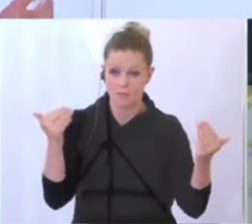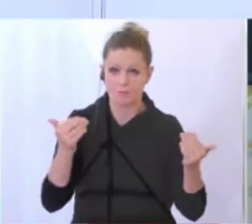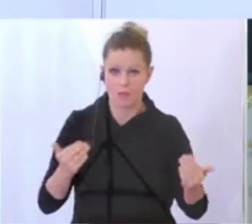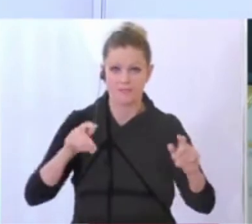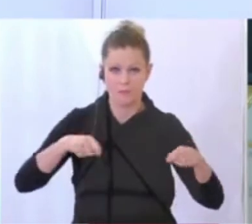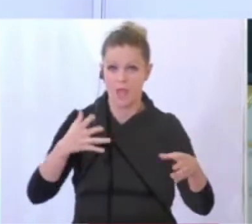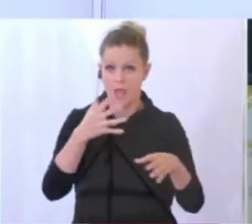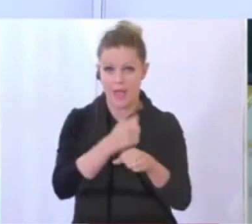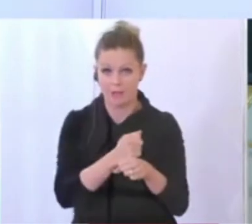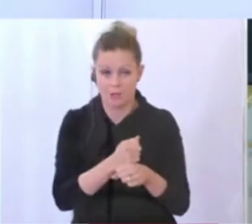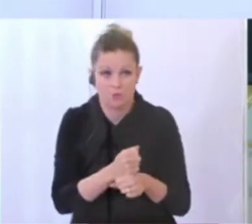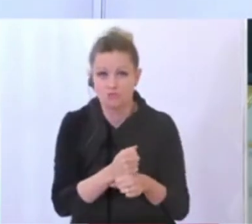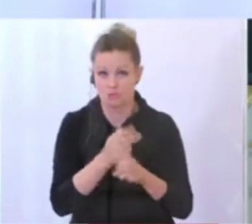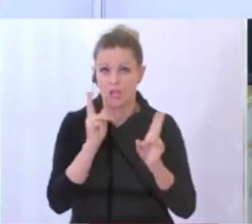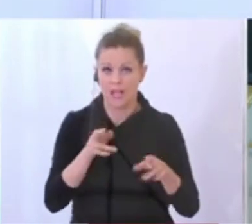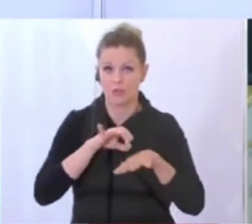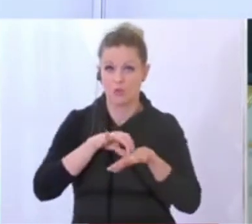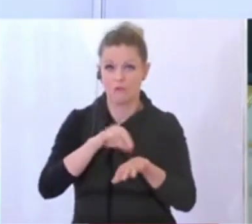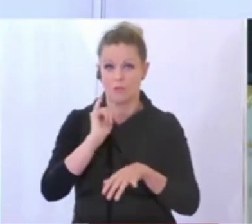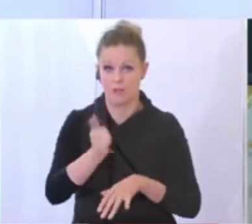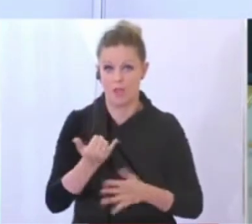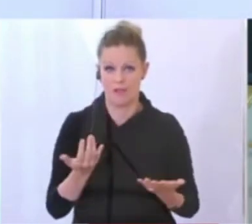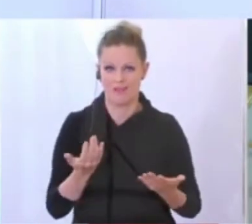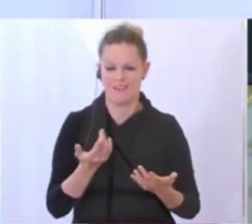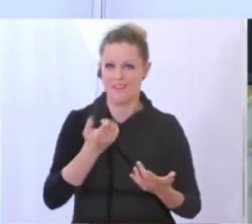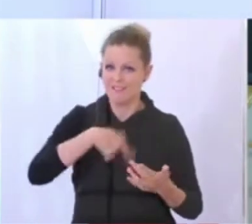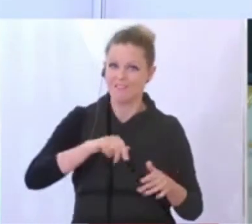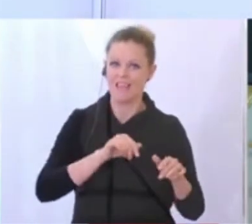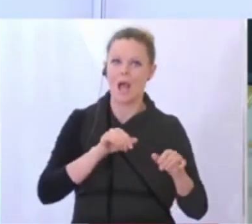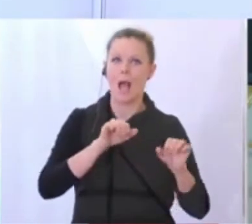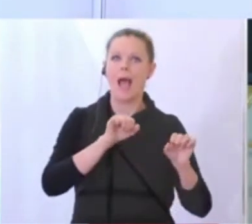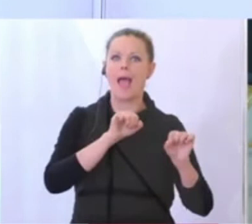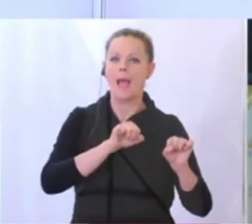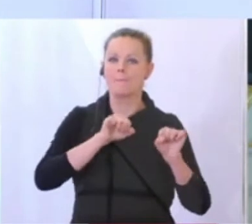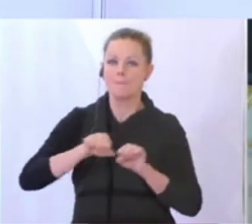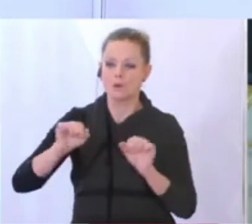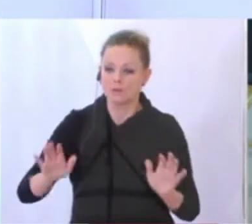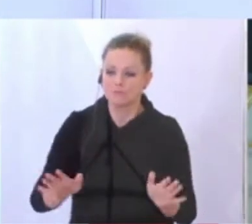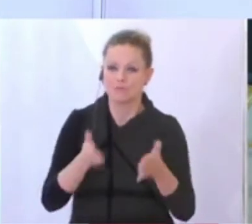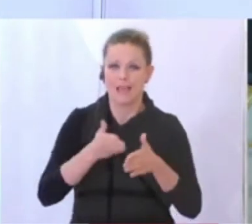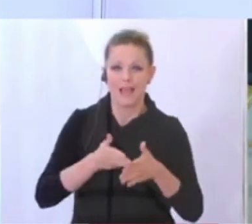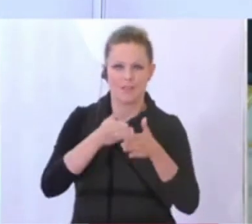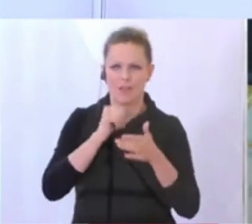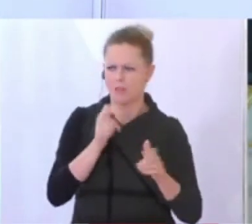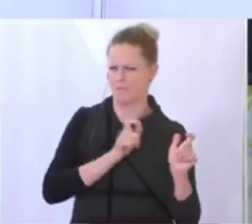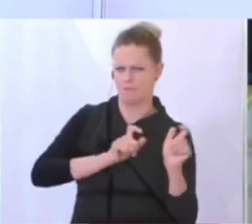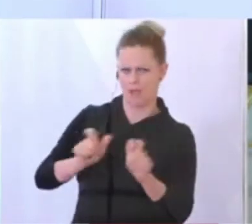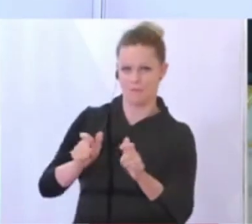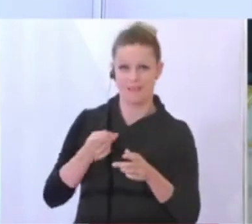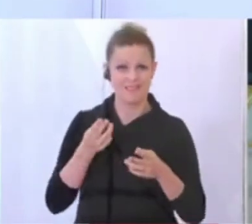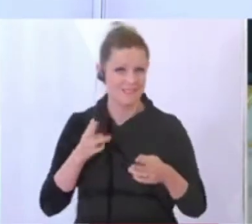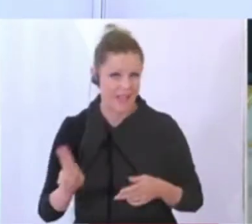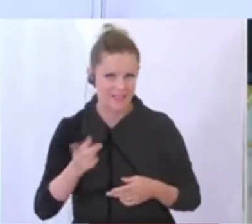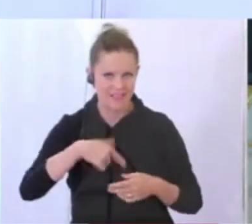eingehalten wird, dann würde dem nichts im Wege stehen. Ich sage ja, wir sind hier möglicher und keine Verhinderer. Und ich weiß auch, dass